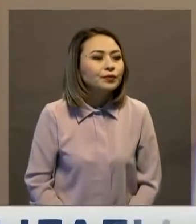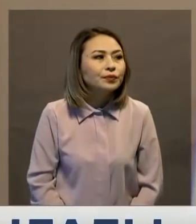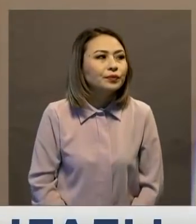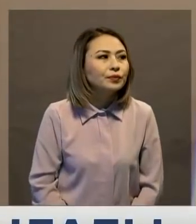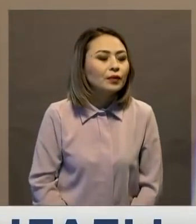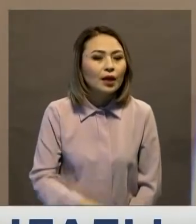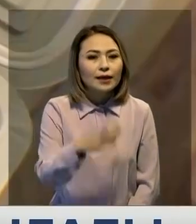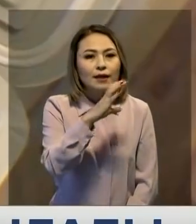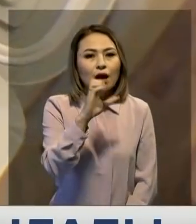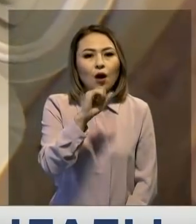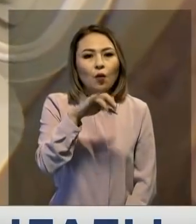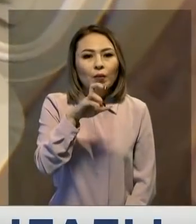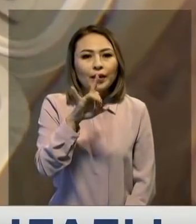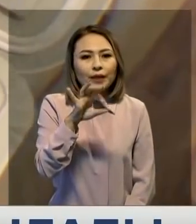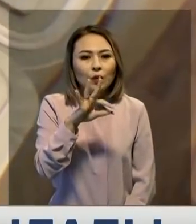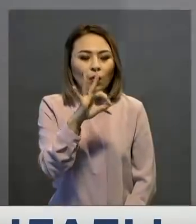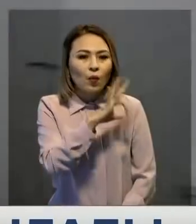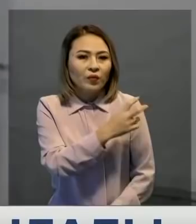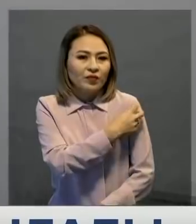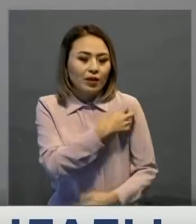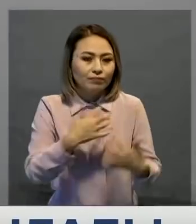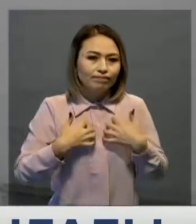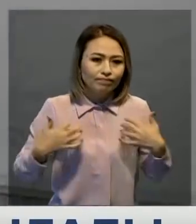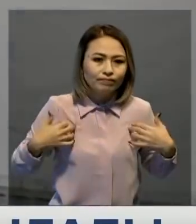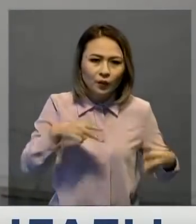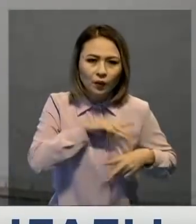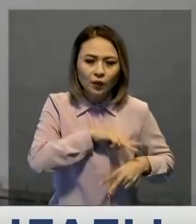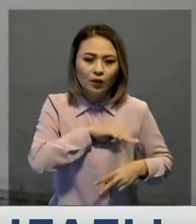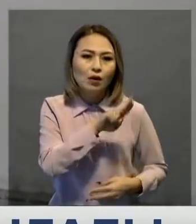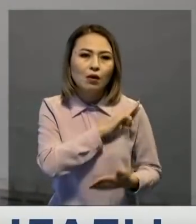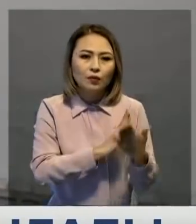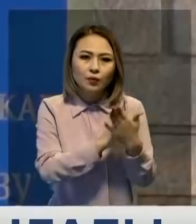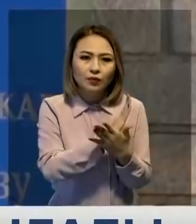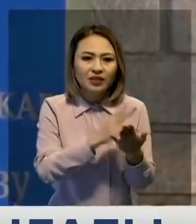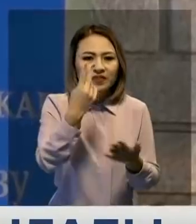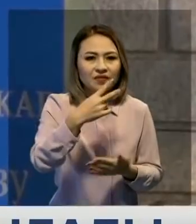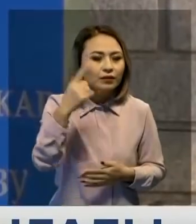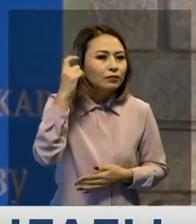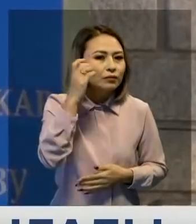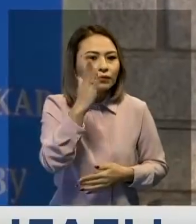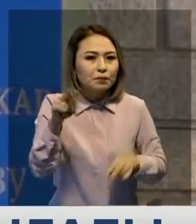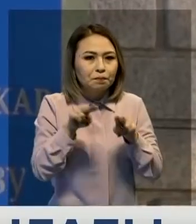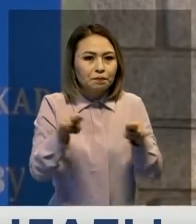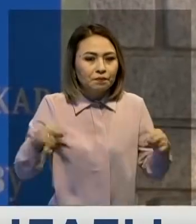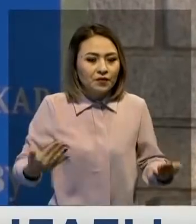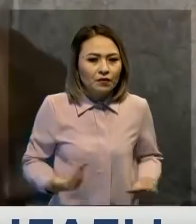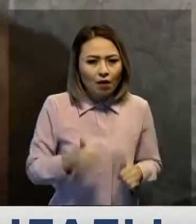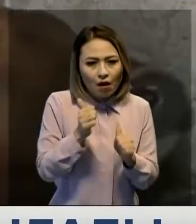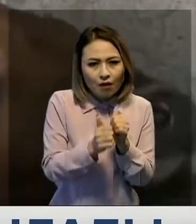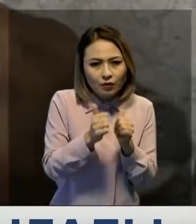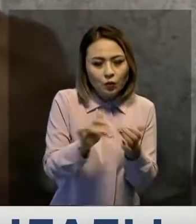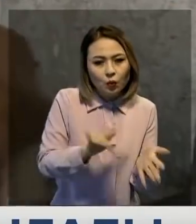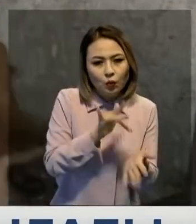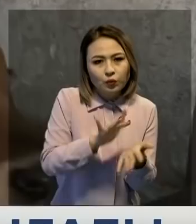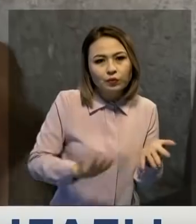Сәкен өлбі күріфтің ветеринария саласында еңбег етіп жүргеніне жерма жылдан асты. Өзі Петра Павылда тұрады, бірақ күнде қаламаңында